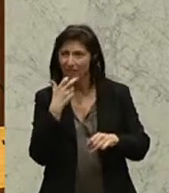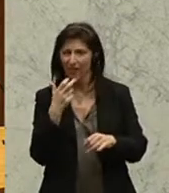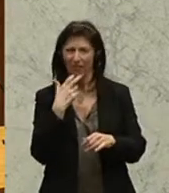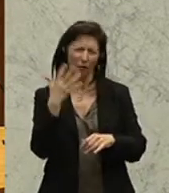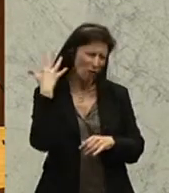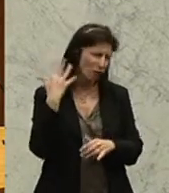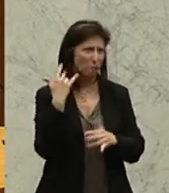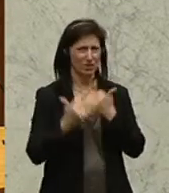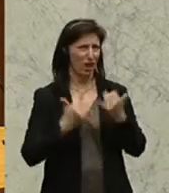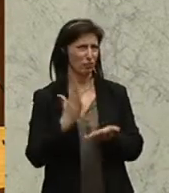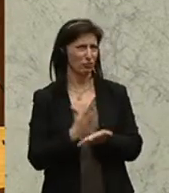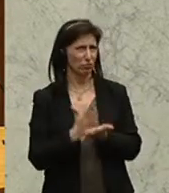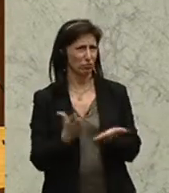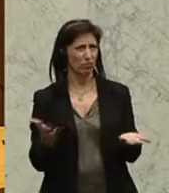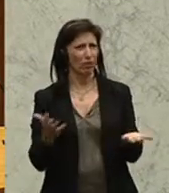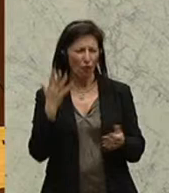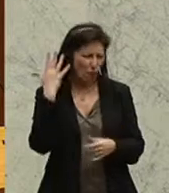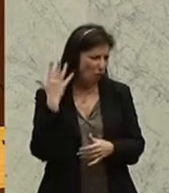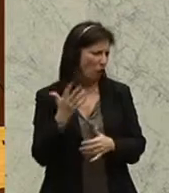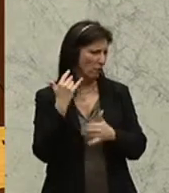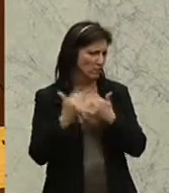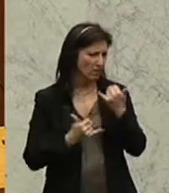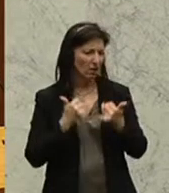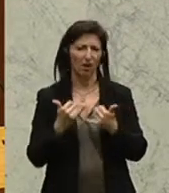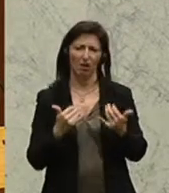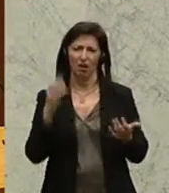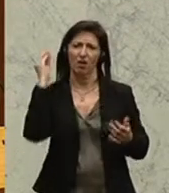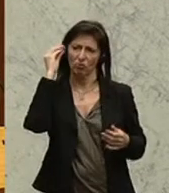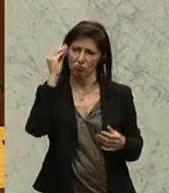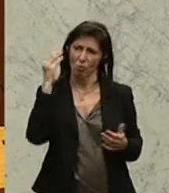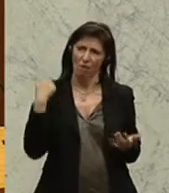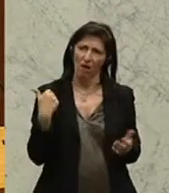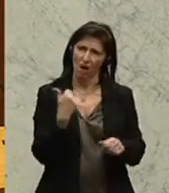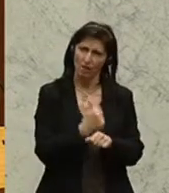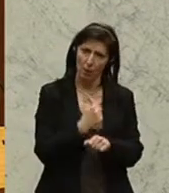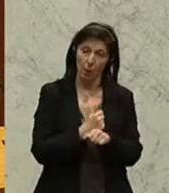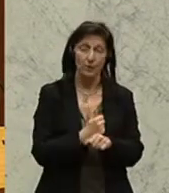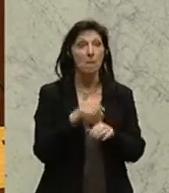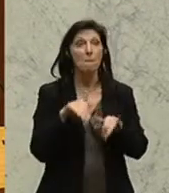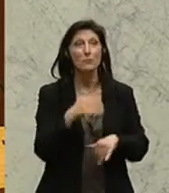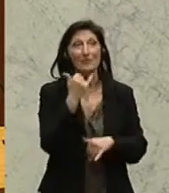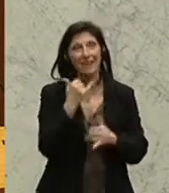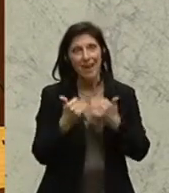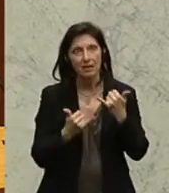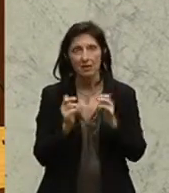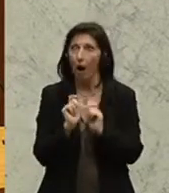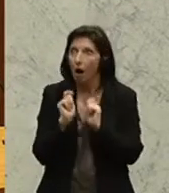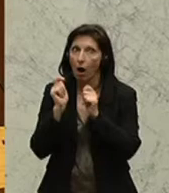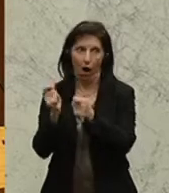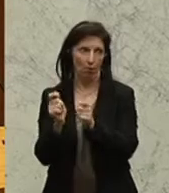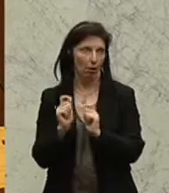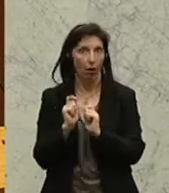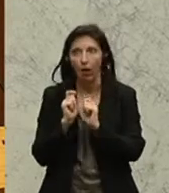Jahren müssen die Schulen, die das durchgeführt haben, Jahr für Jahr ansuchen.